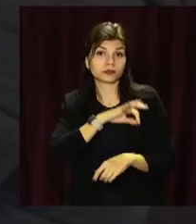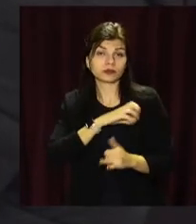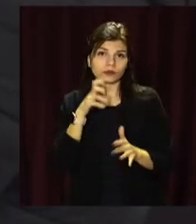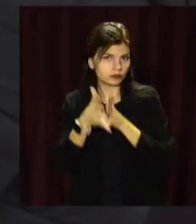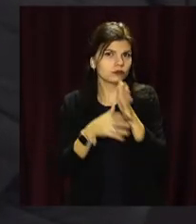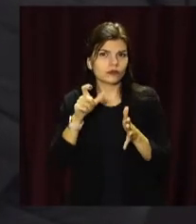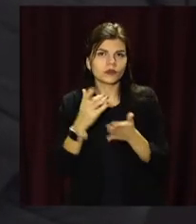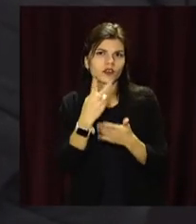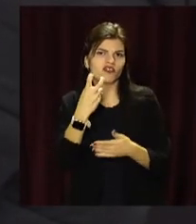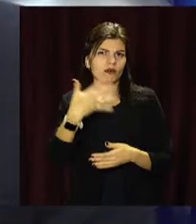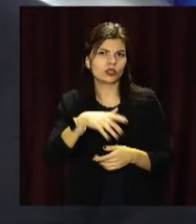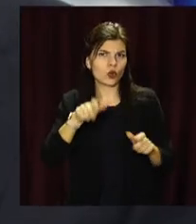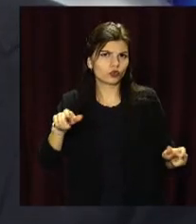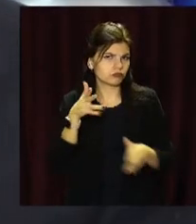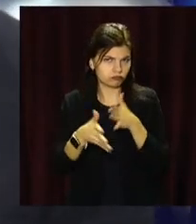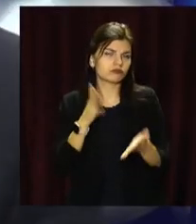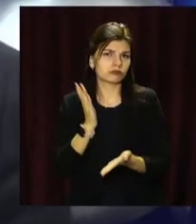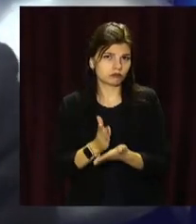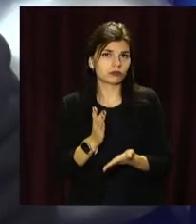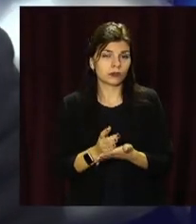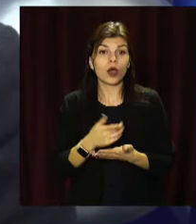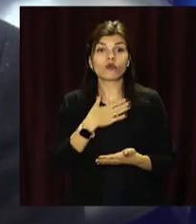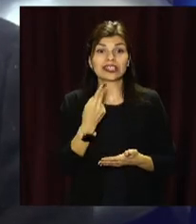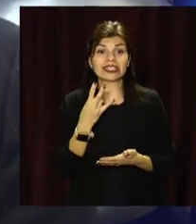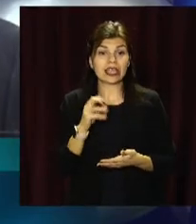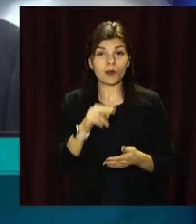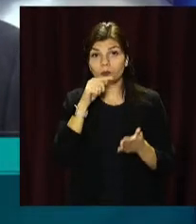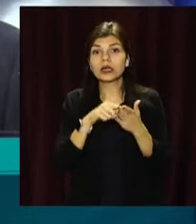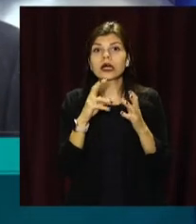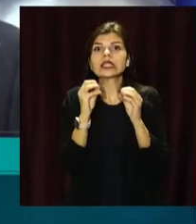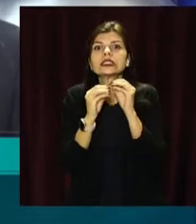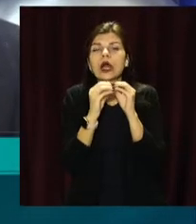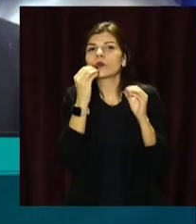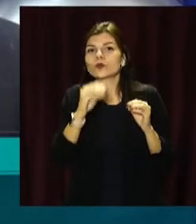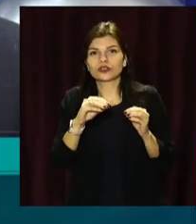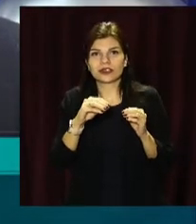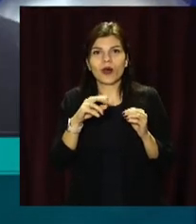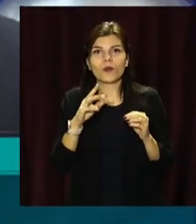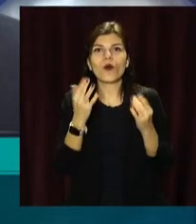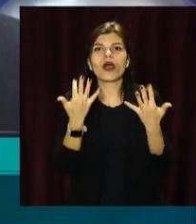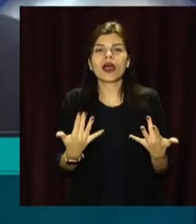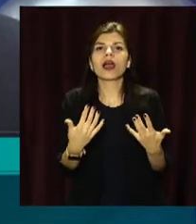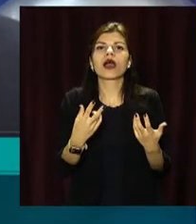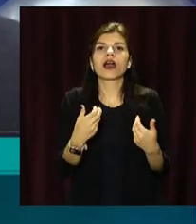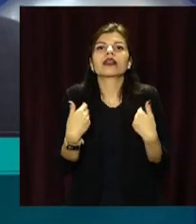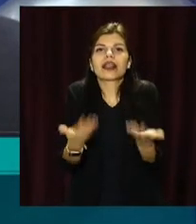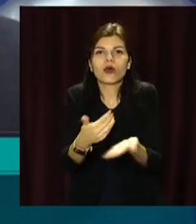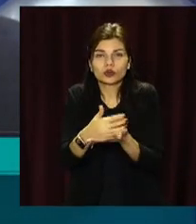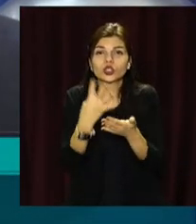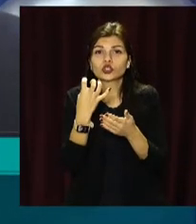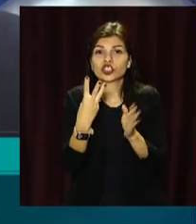250 тисяч містян. Наші ЦНАПи вийшли в десятку найкращих ЦНАПів України. По кількістю передоставляємо услуг,